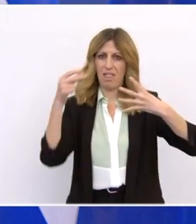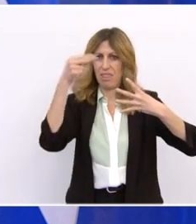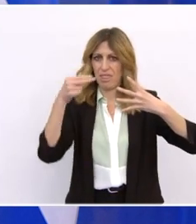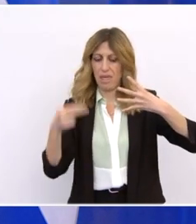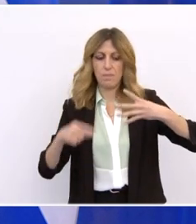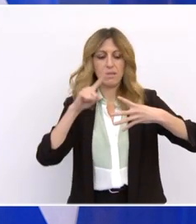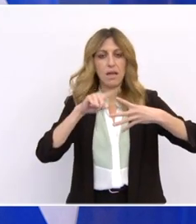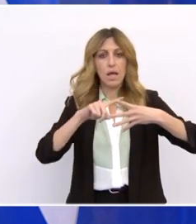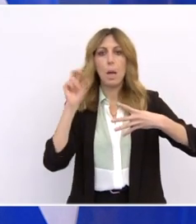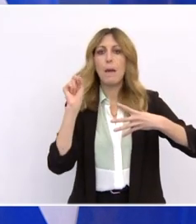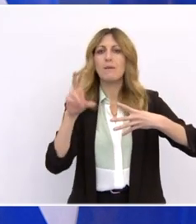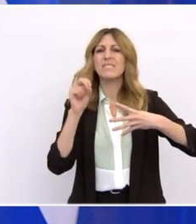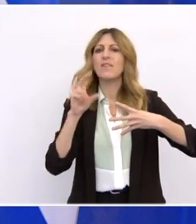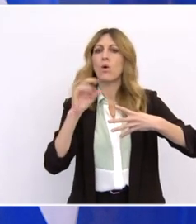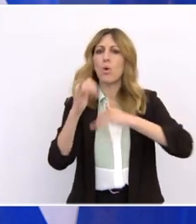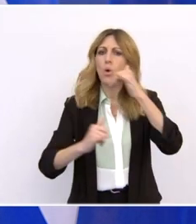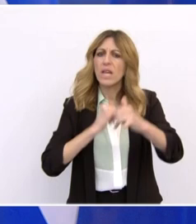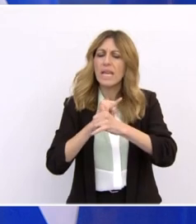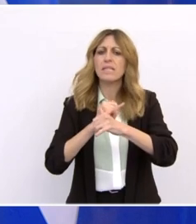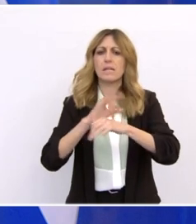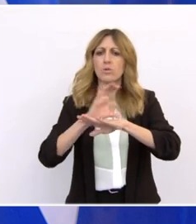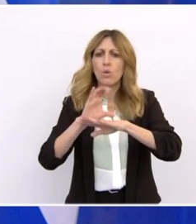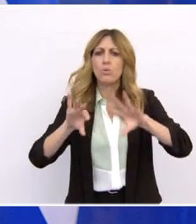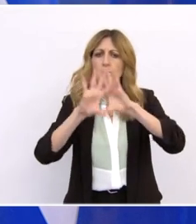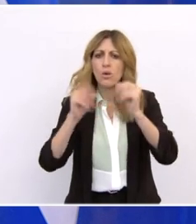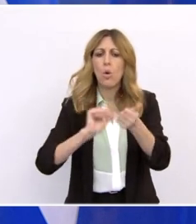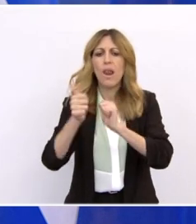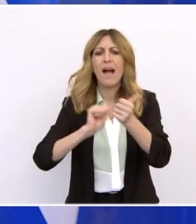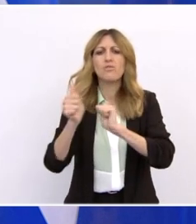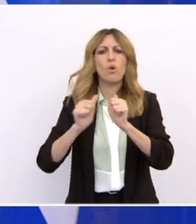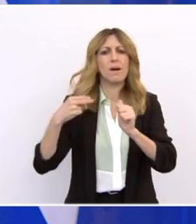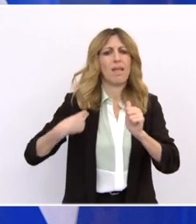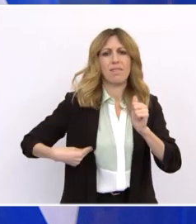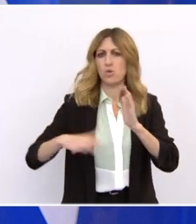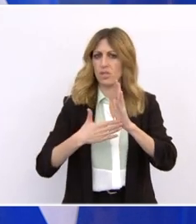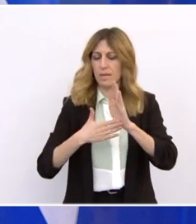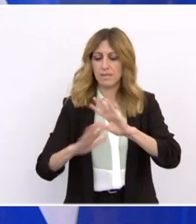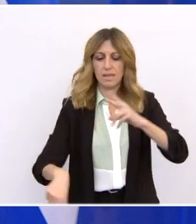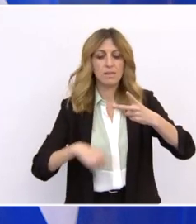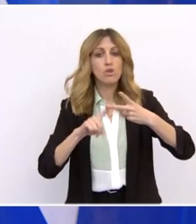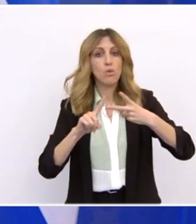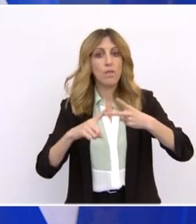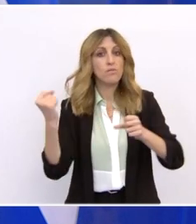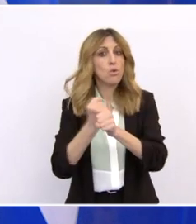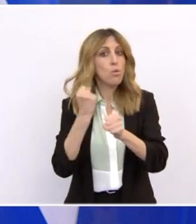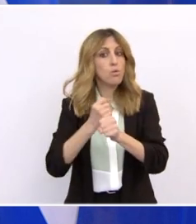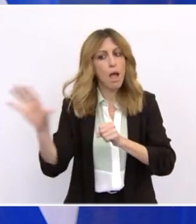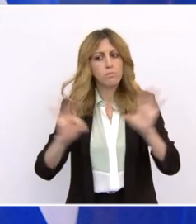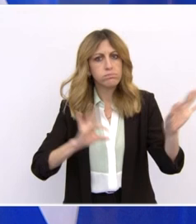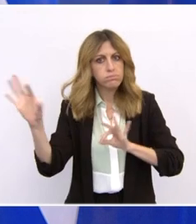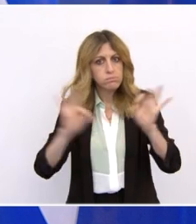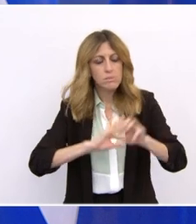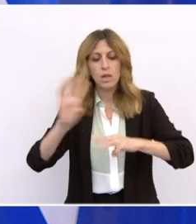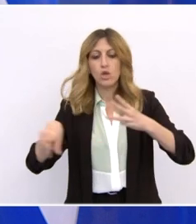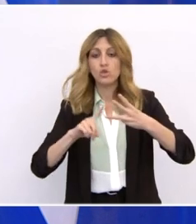κράτος, τις επιχειρήσεις και τους πολίτες, αύξηση της απασχόλησης και της συνοχής